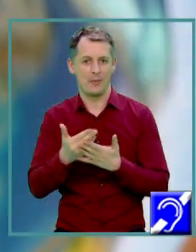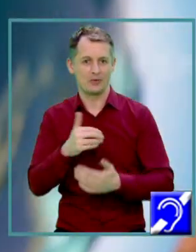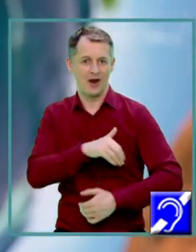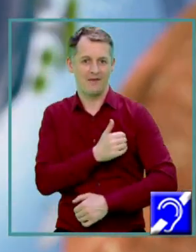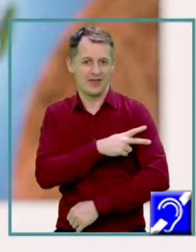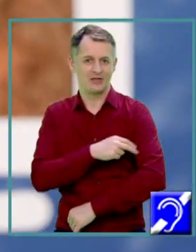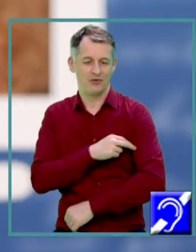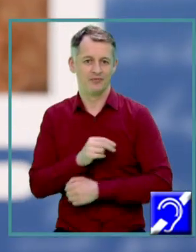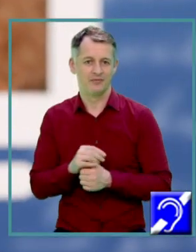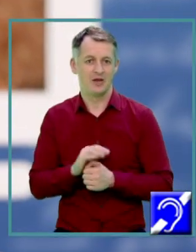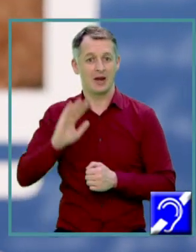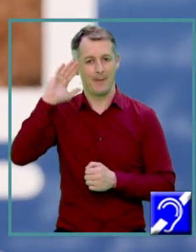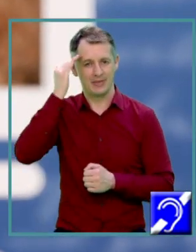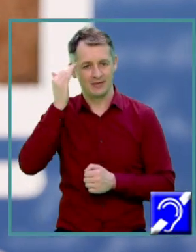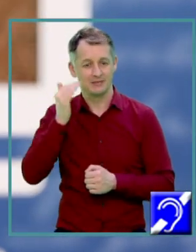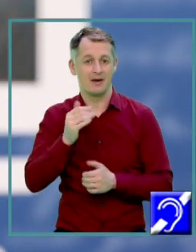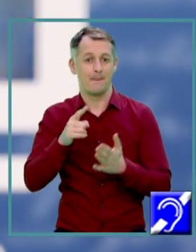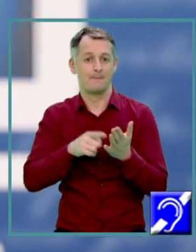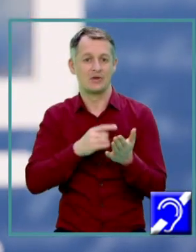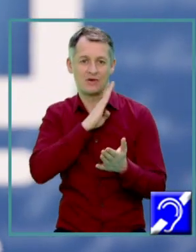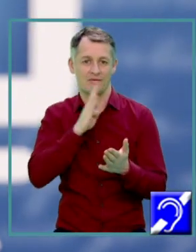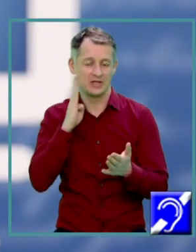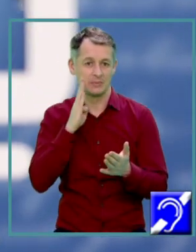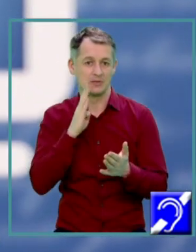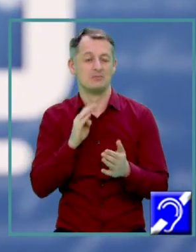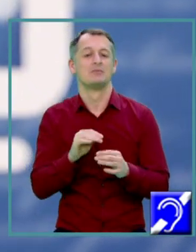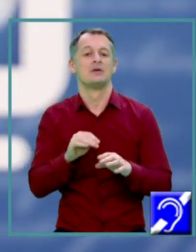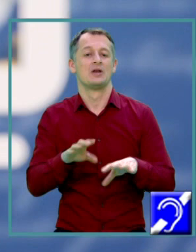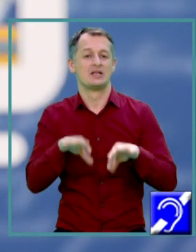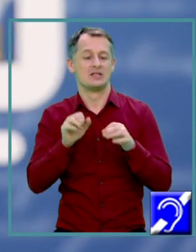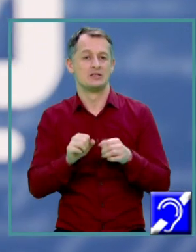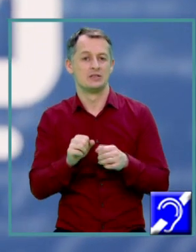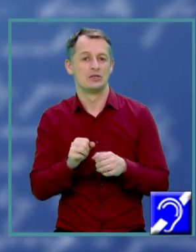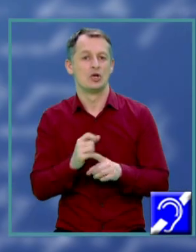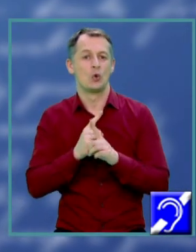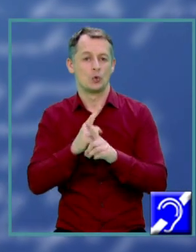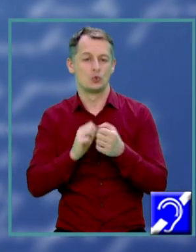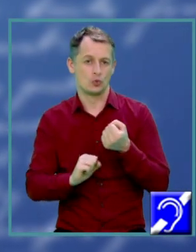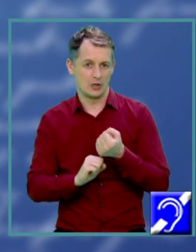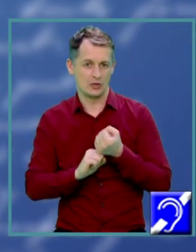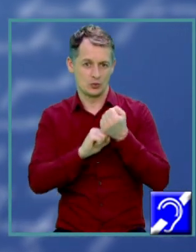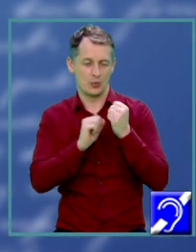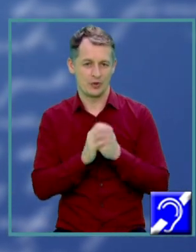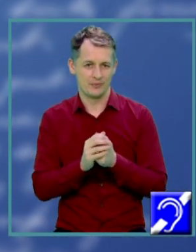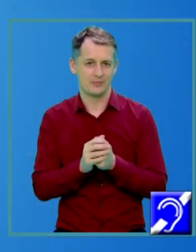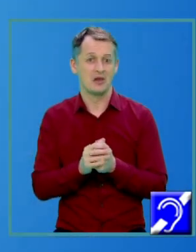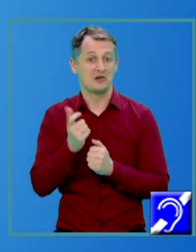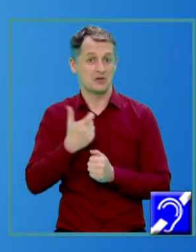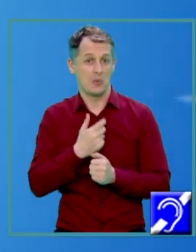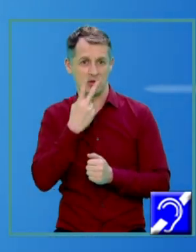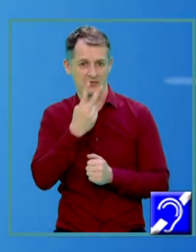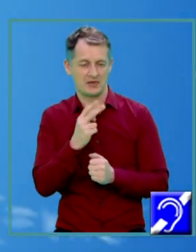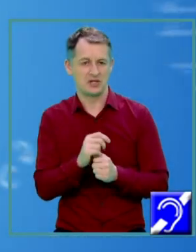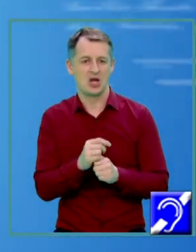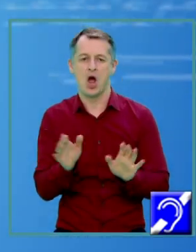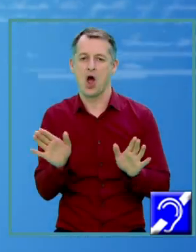reamintesc că pe pagina de Facebook a emisiunii găsiți suporturile de curs Și alte informații utile pentru voi Cursurile se pot revedea ori de